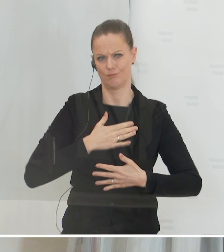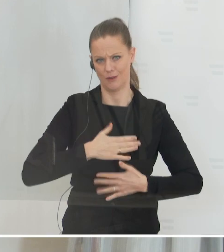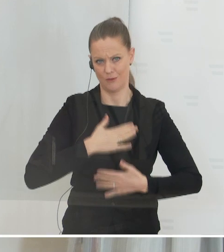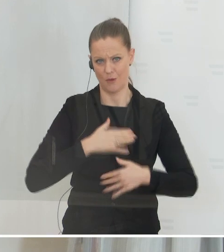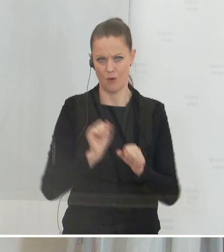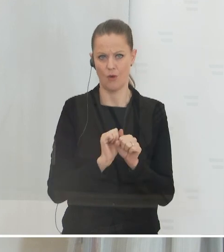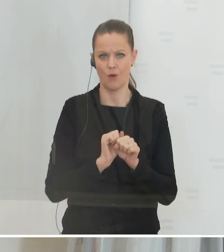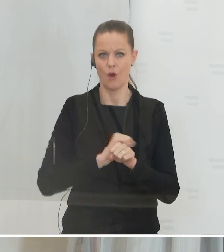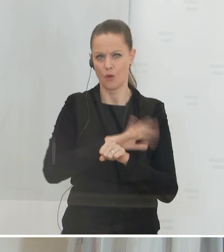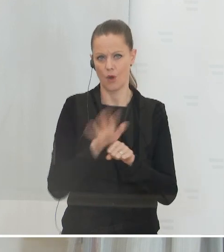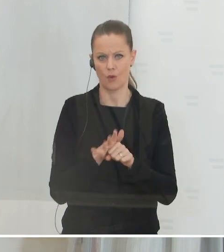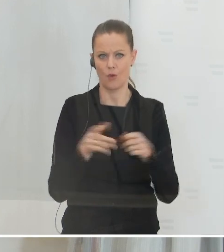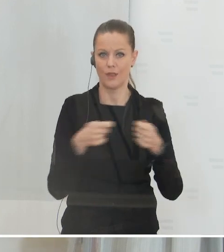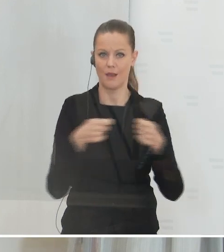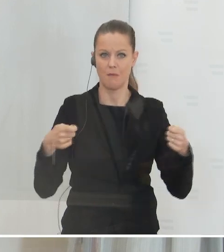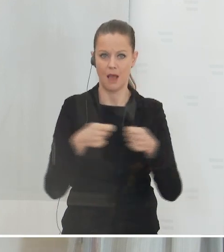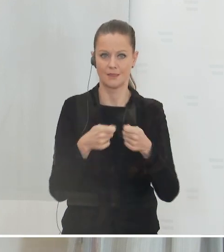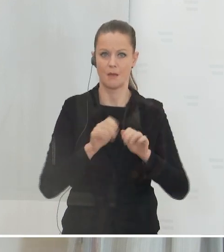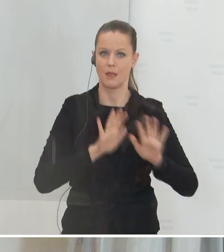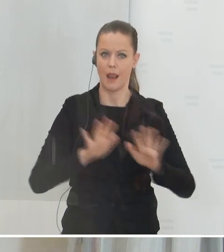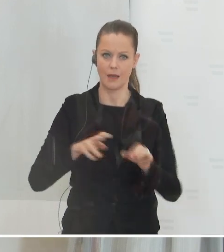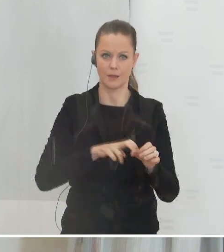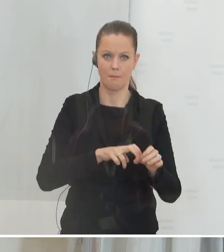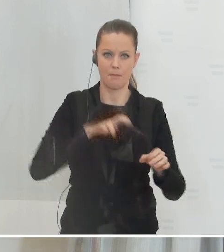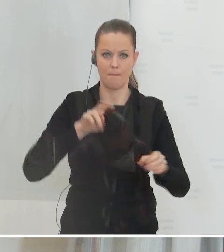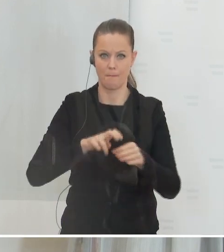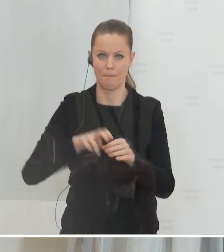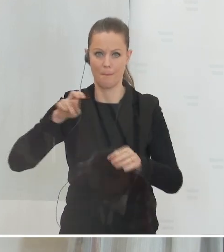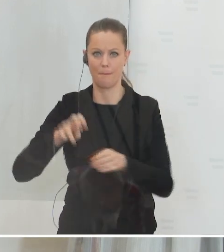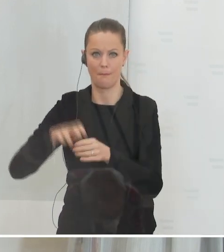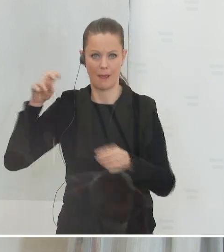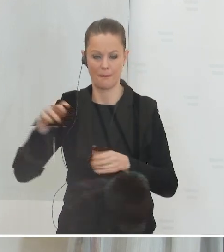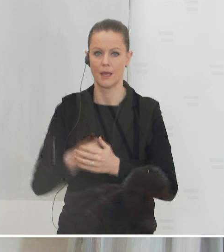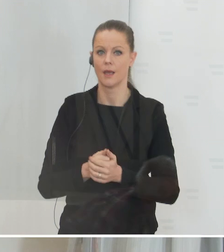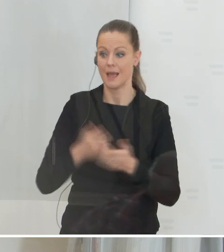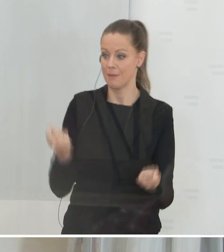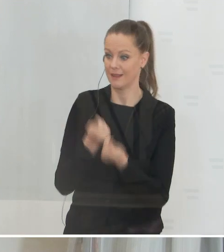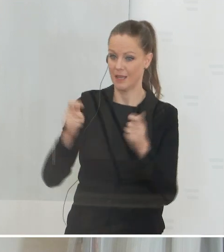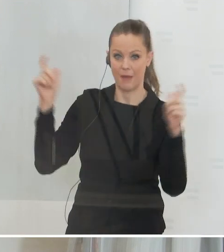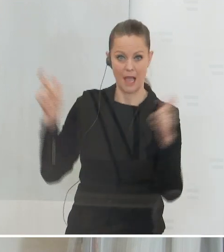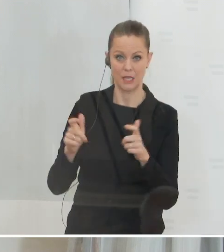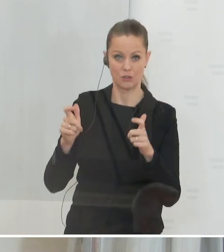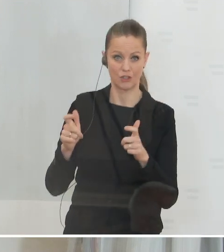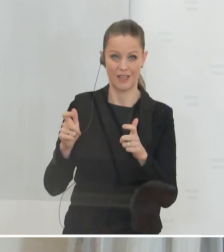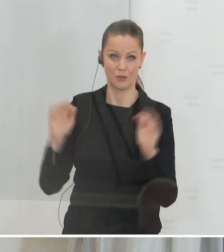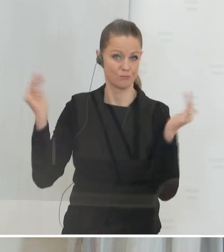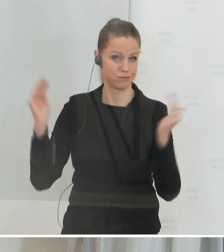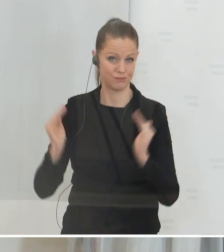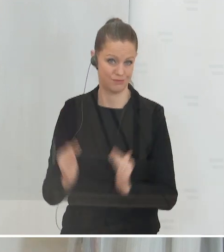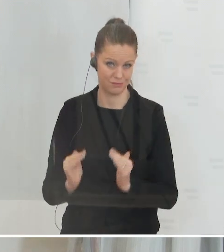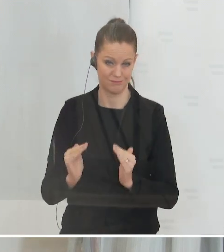den Covid-Maßnahmen aussteigen. Die Einschränkungen für die Betriebe werden weniger und weniger glücklicherweise.